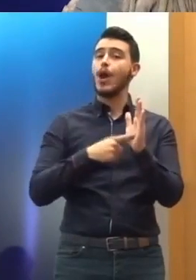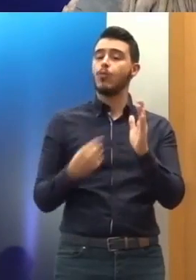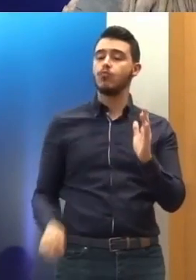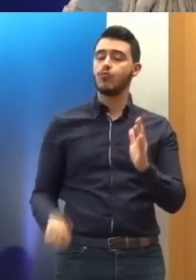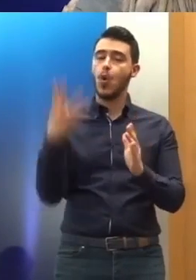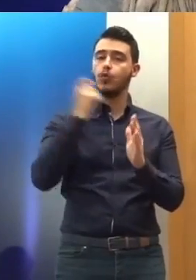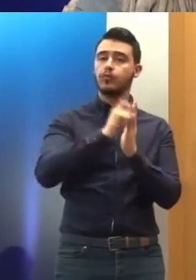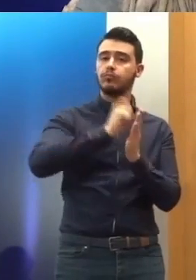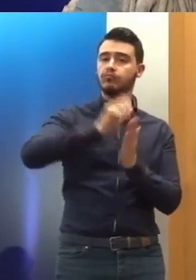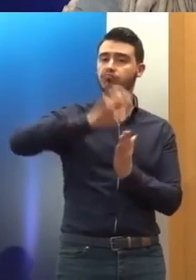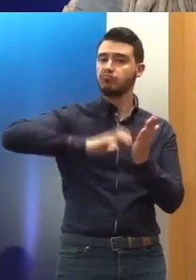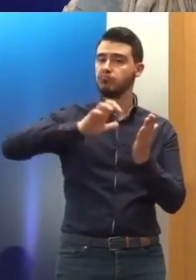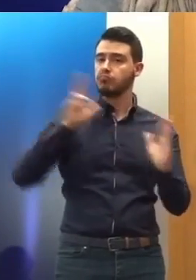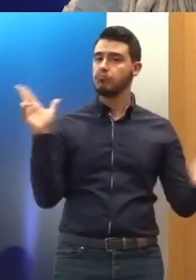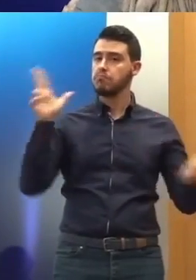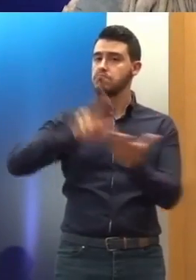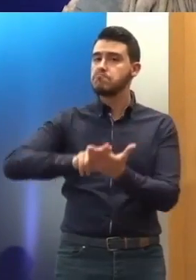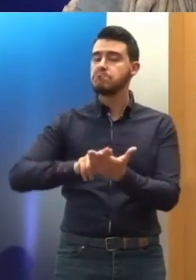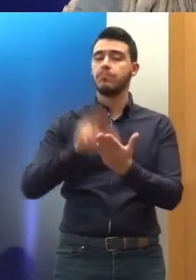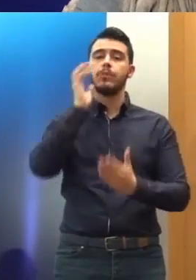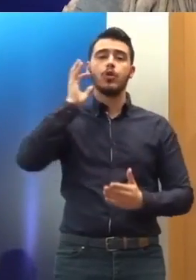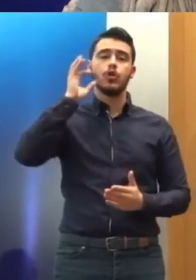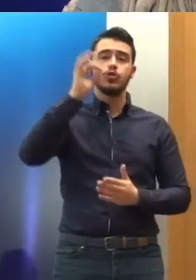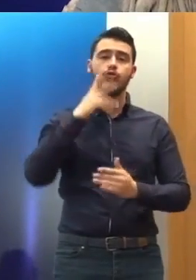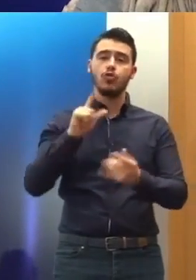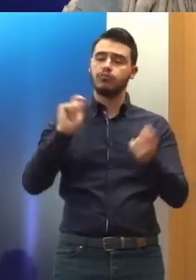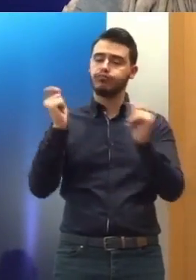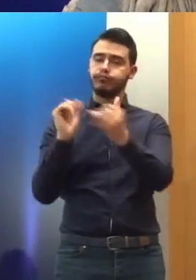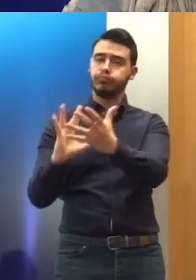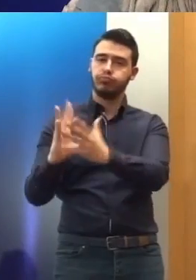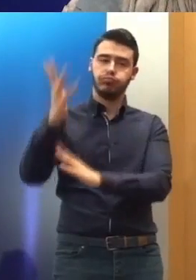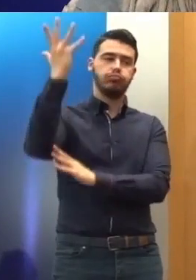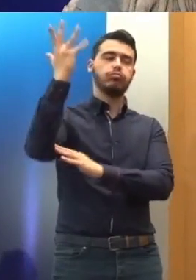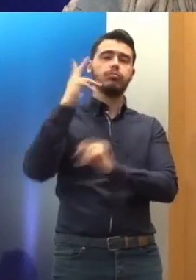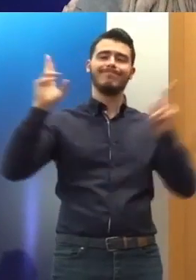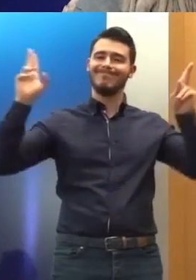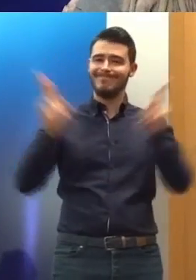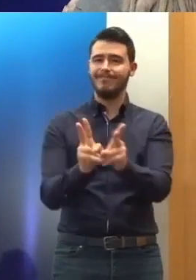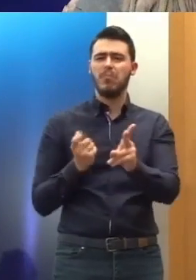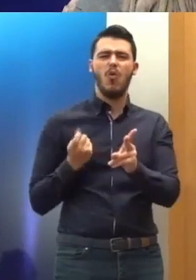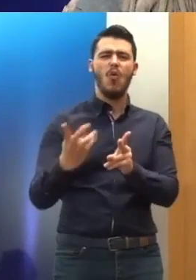την βελτίωση του υπερπληθυσμού κτλ